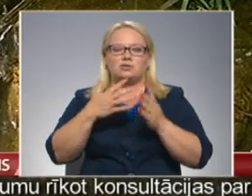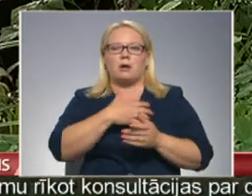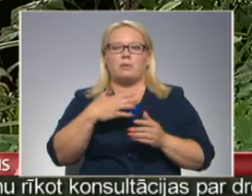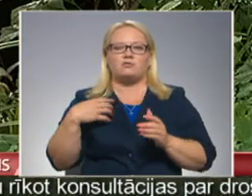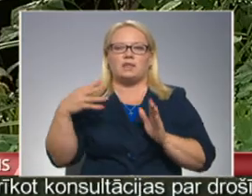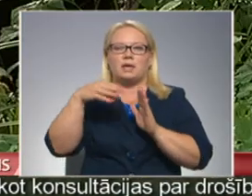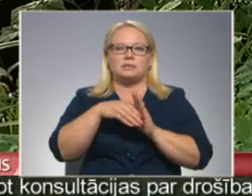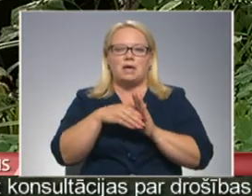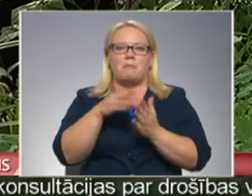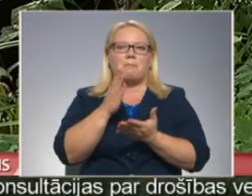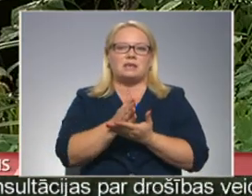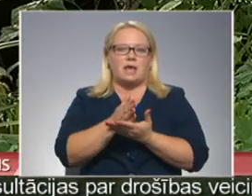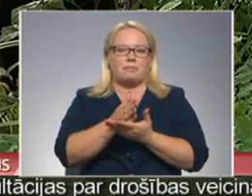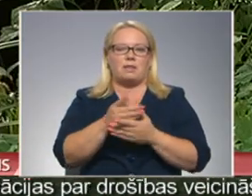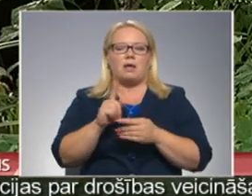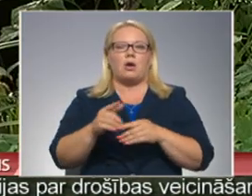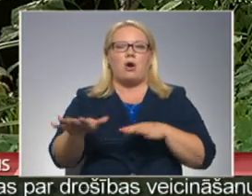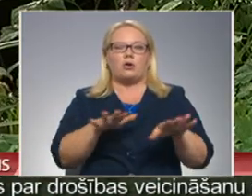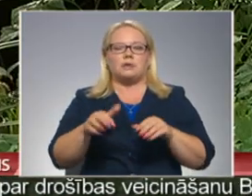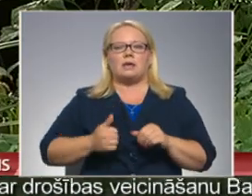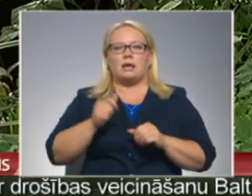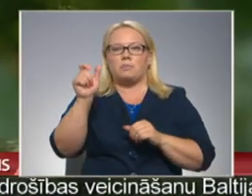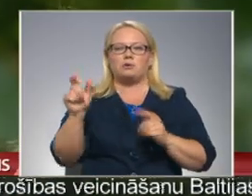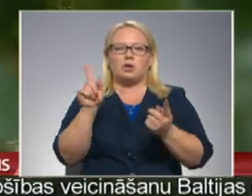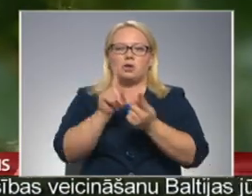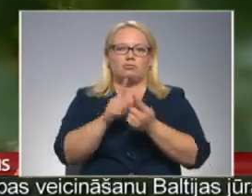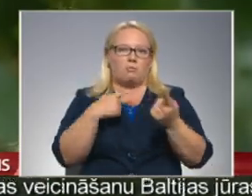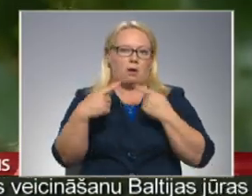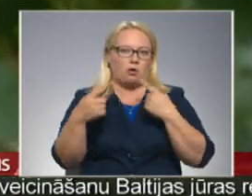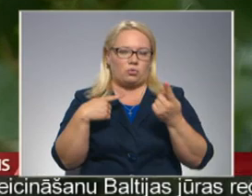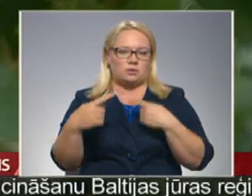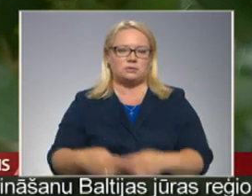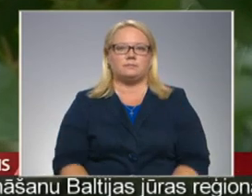Pašvaldība iesaistās pastarpināti, organizējot īpašnieku tikšanās un pārunas.